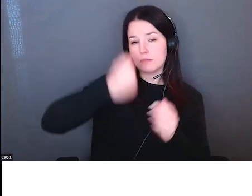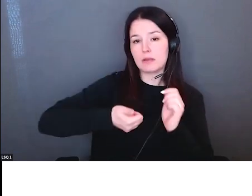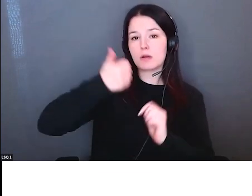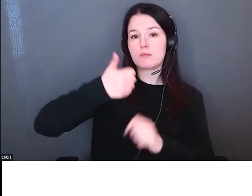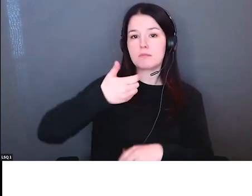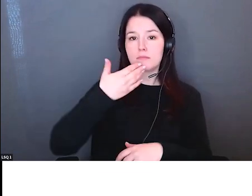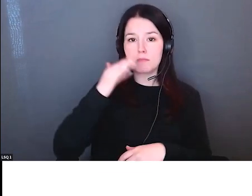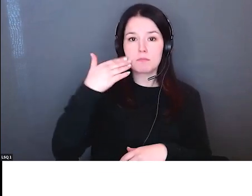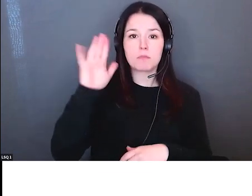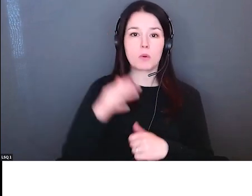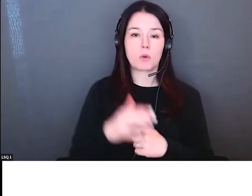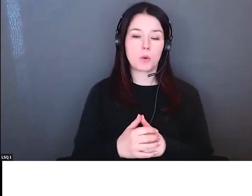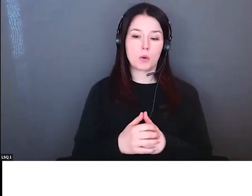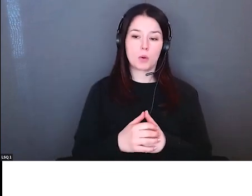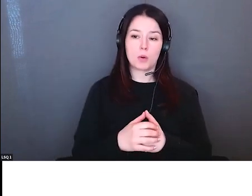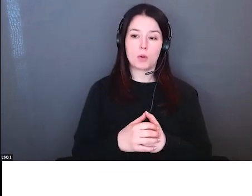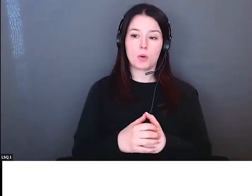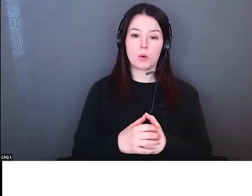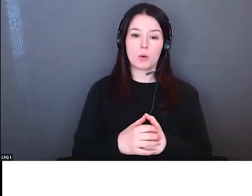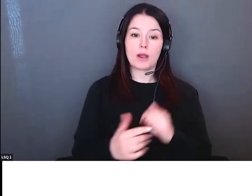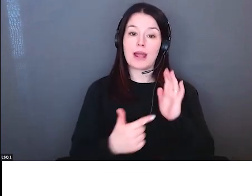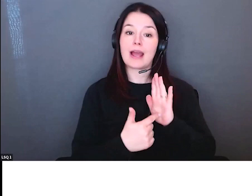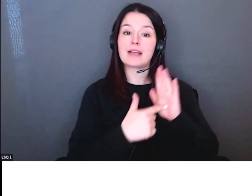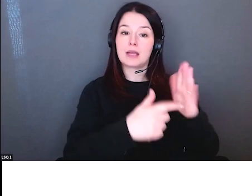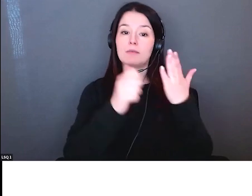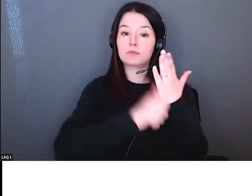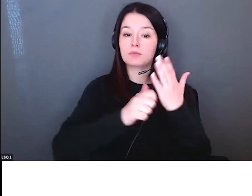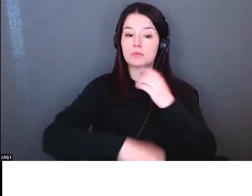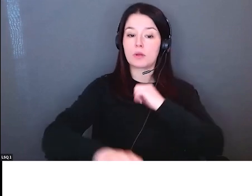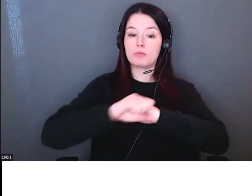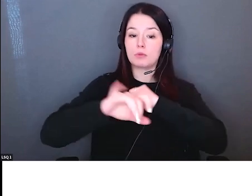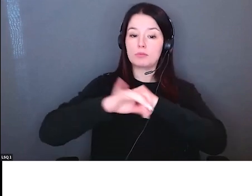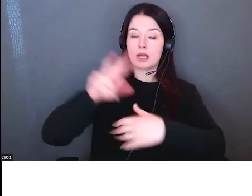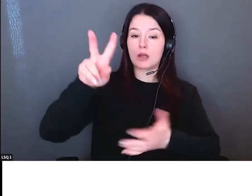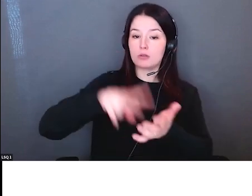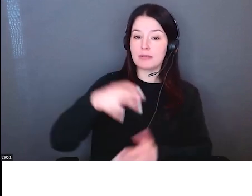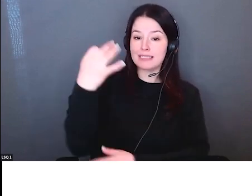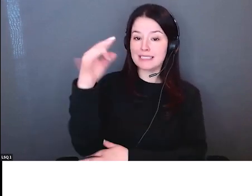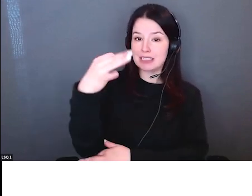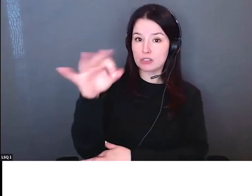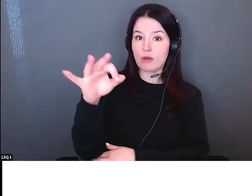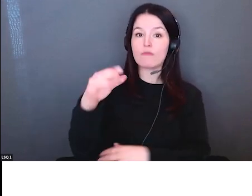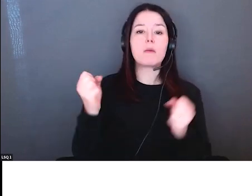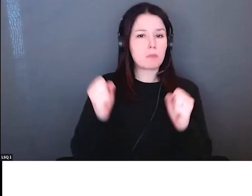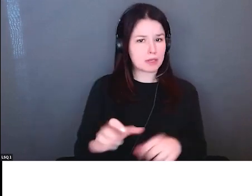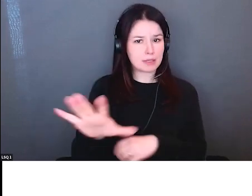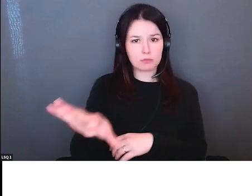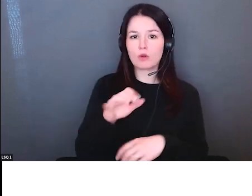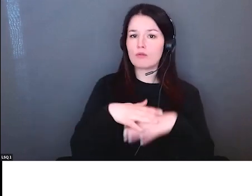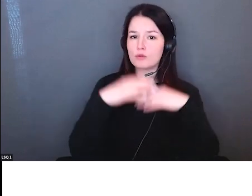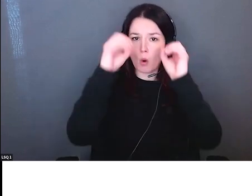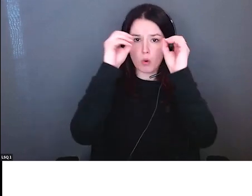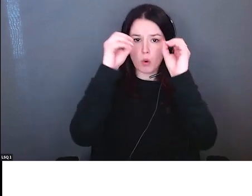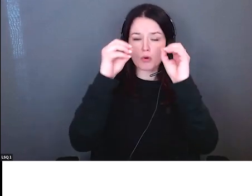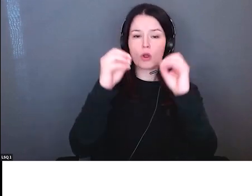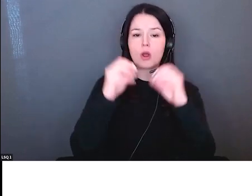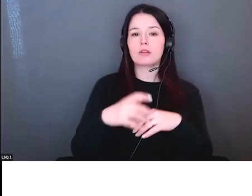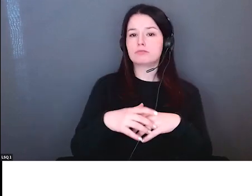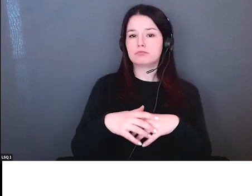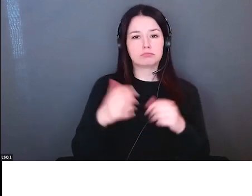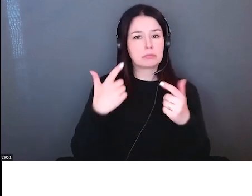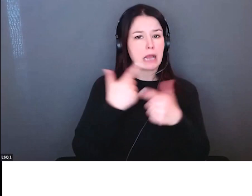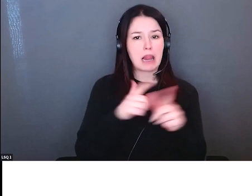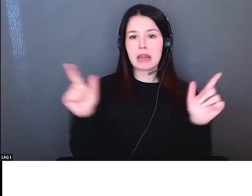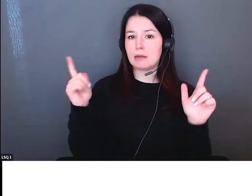que vous avez déjà des idées par rapport à ces deux idées si ce n'est pas le cas pour vous on va faire de notre mieux il y a beaucoup de ressources